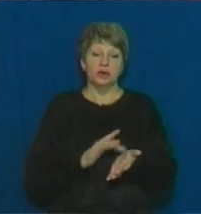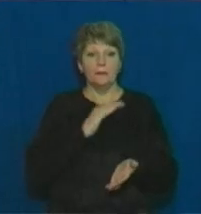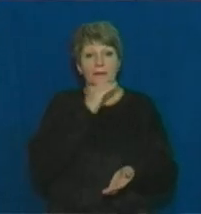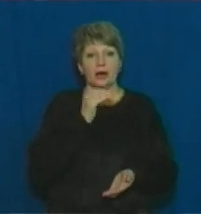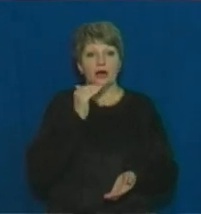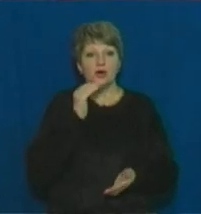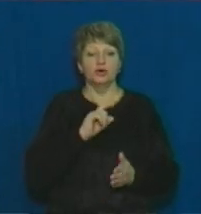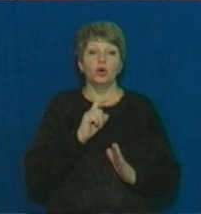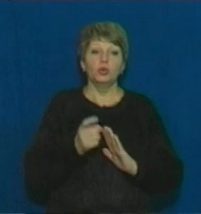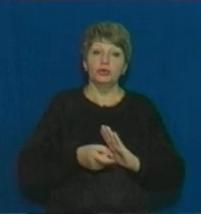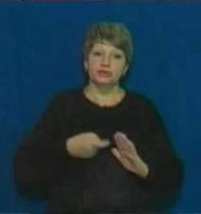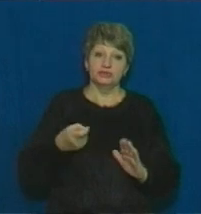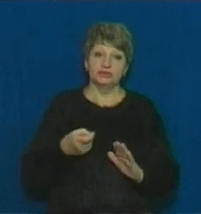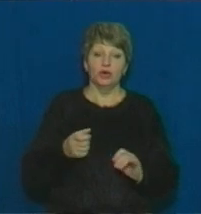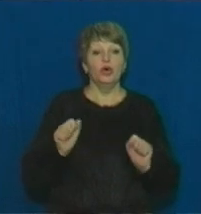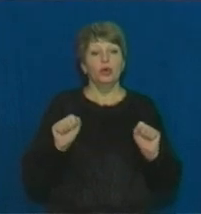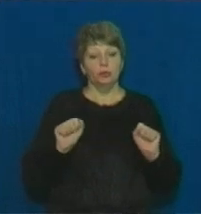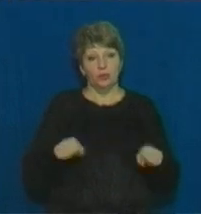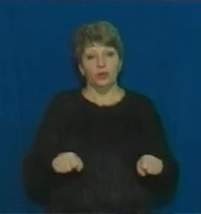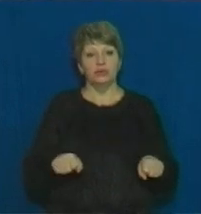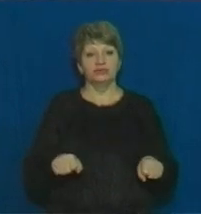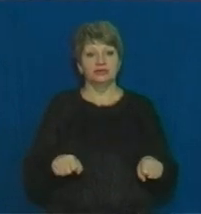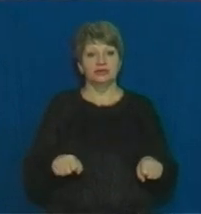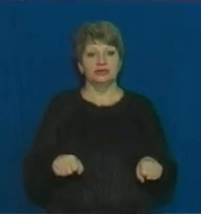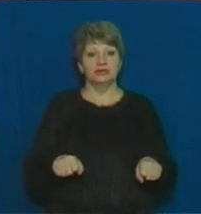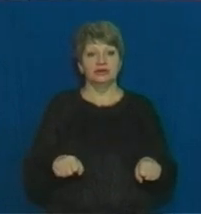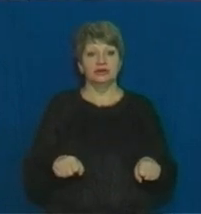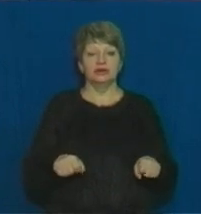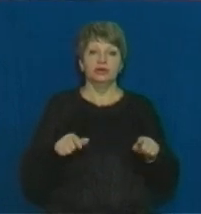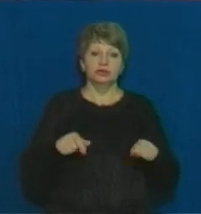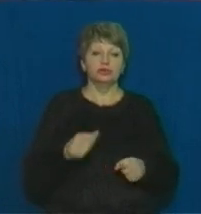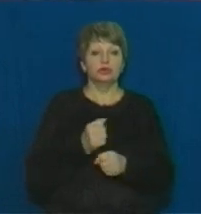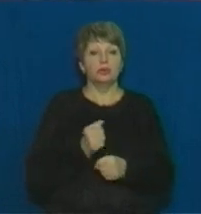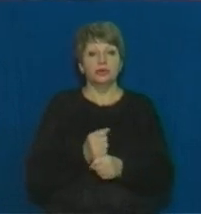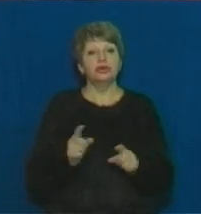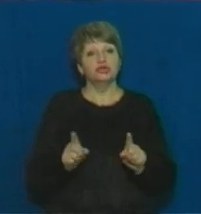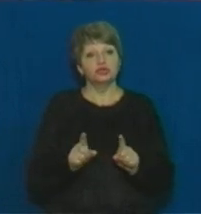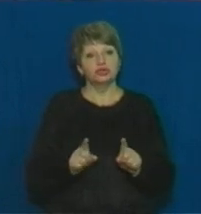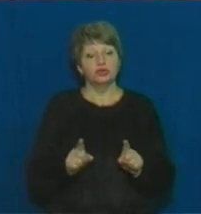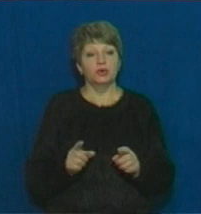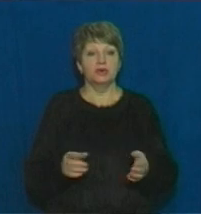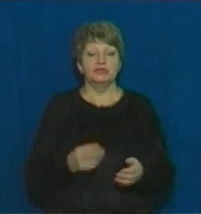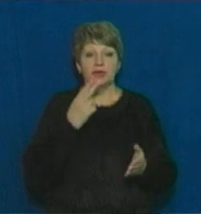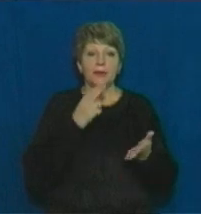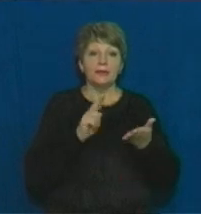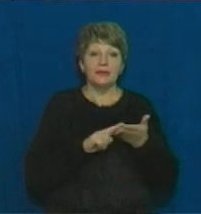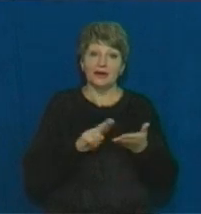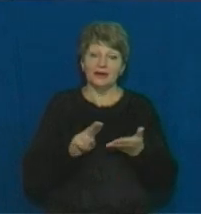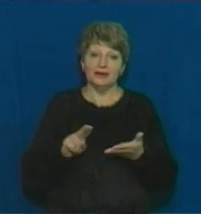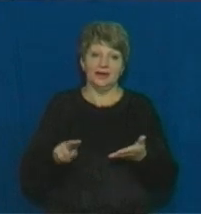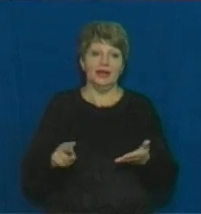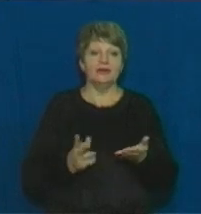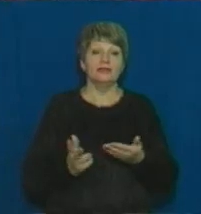дізнаються. Можна робити поділки якісь, наклеювати,